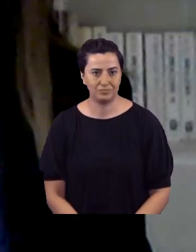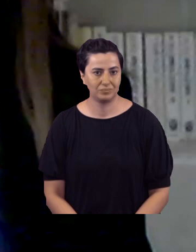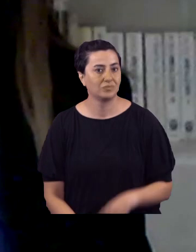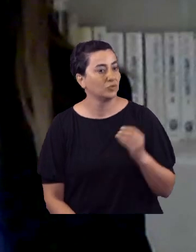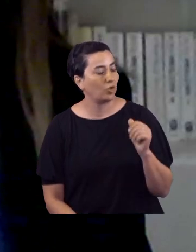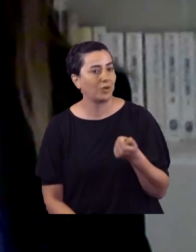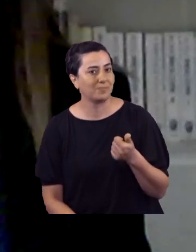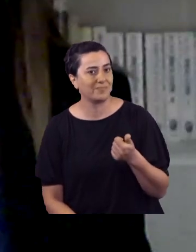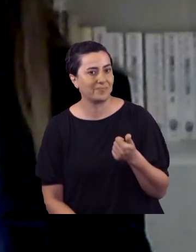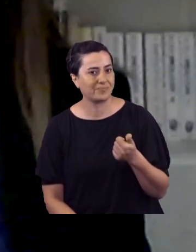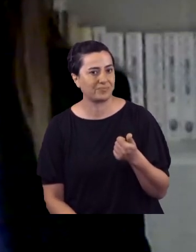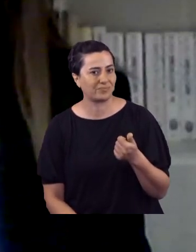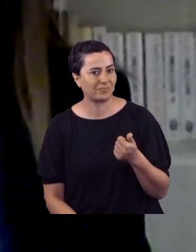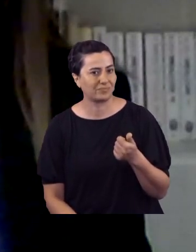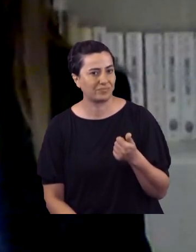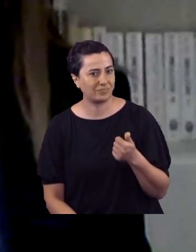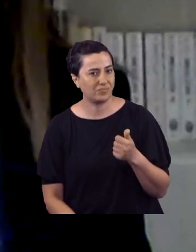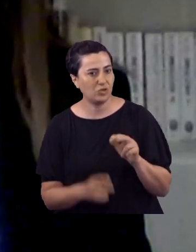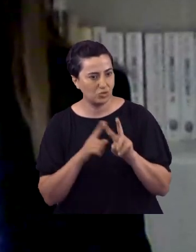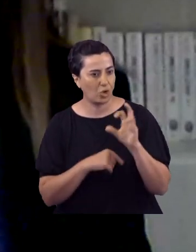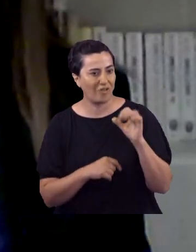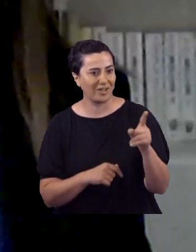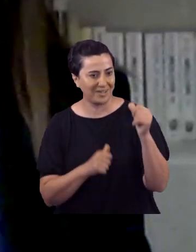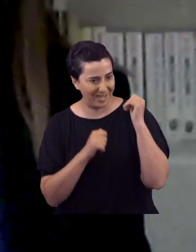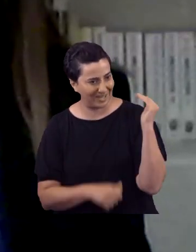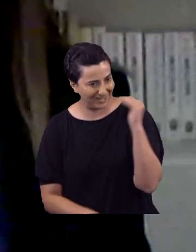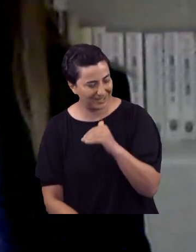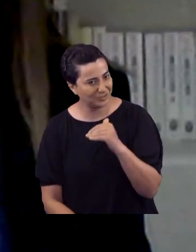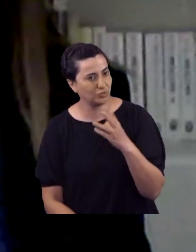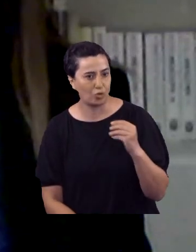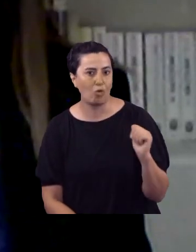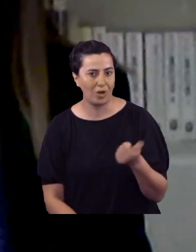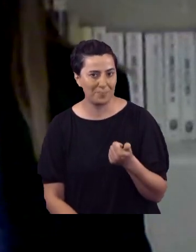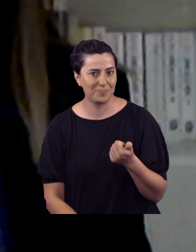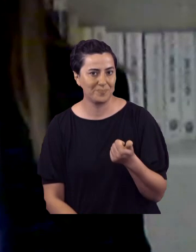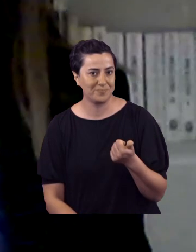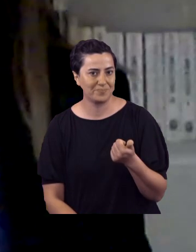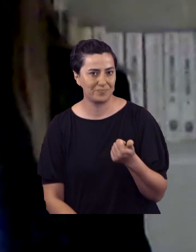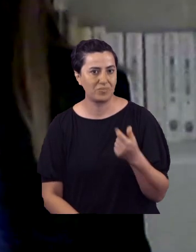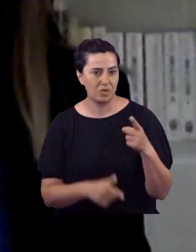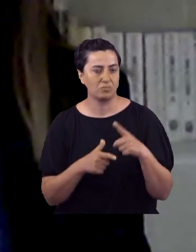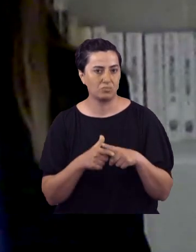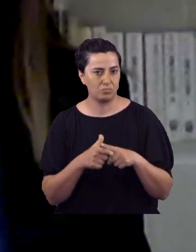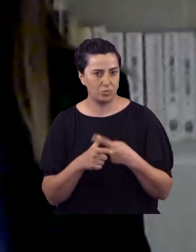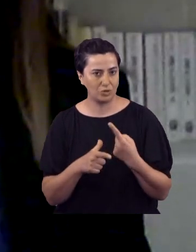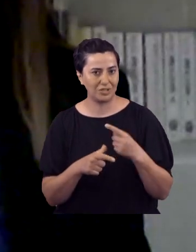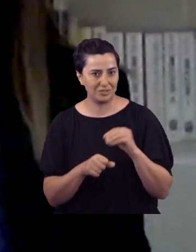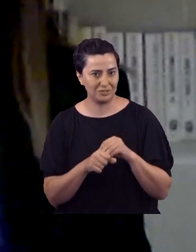Çok önemli. Yani Yüksekova'ya dönmeniz de bence çok çok önemli. Esas zaten projede